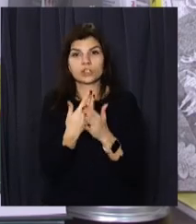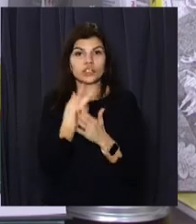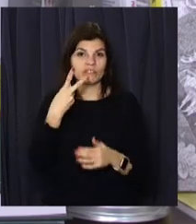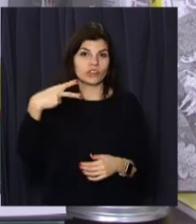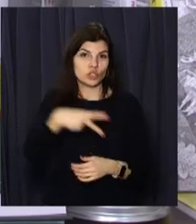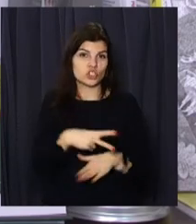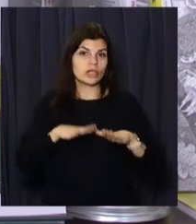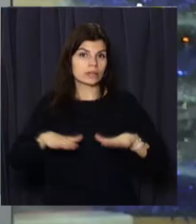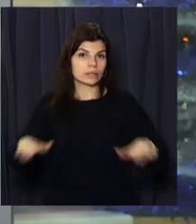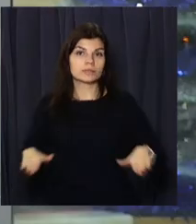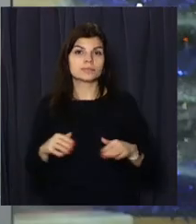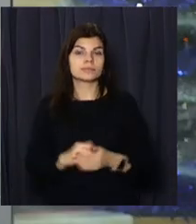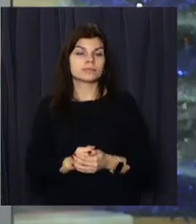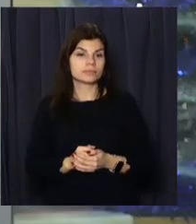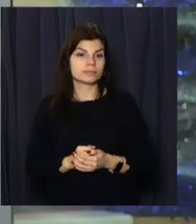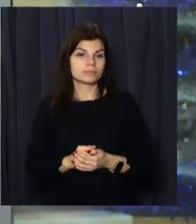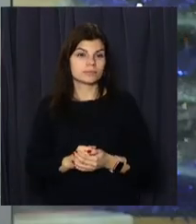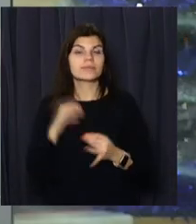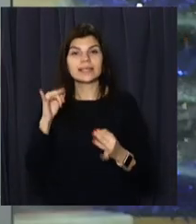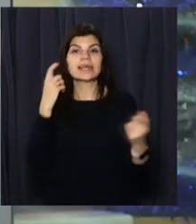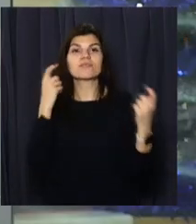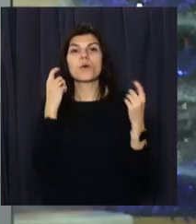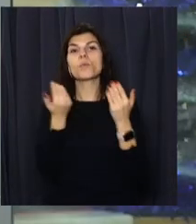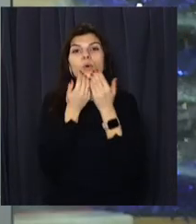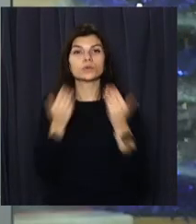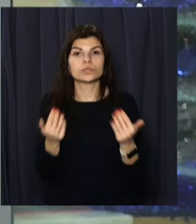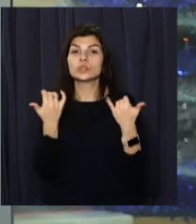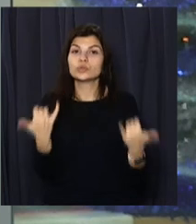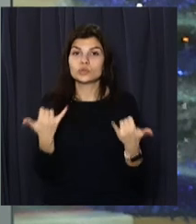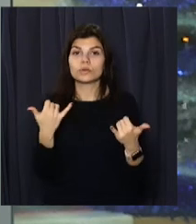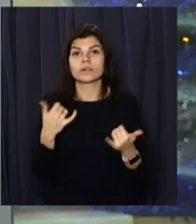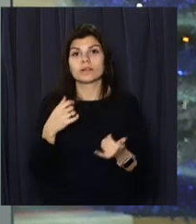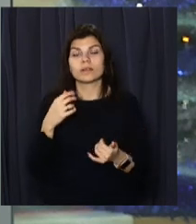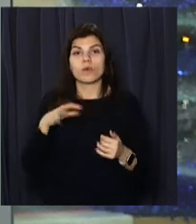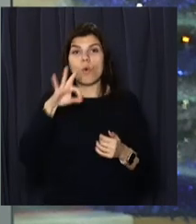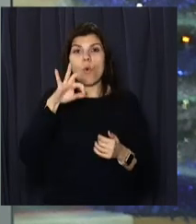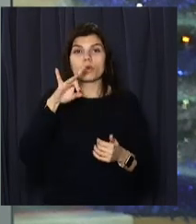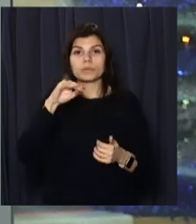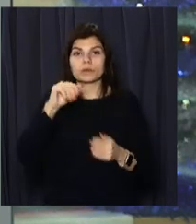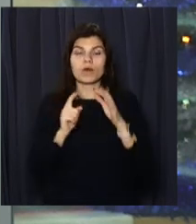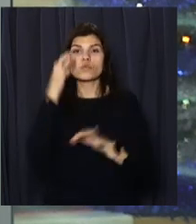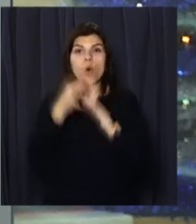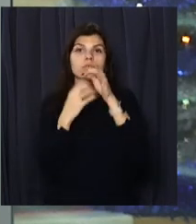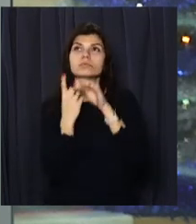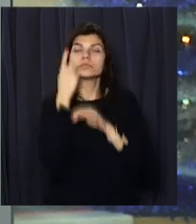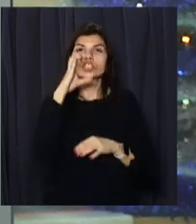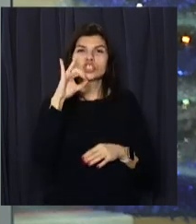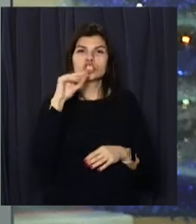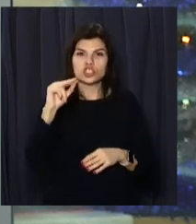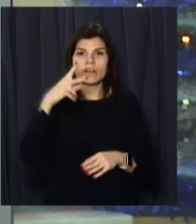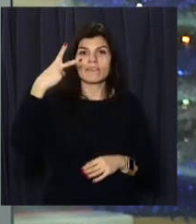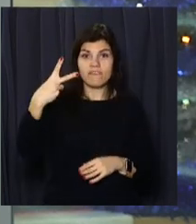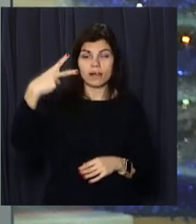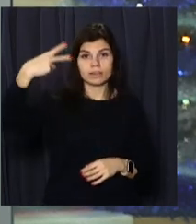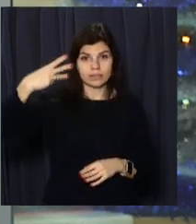дві тисячі дітей. Інформація на сам кінець. Сьогодні вирішить на орбіту український космічний апарат Січ-230,